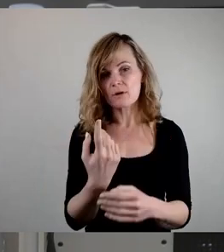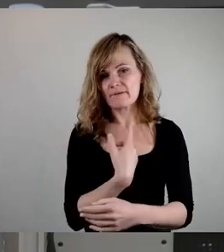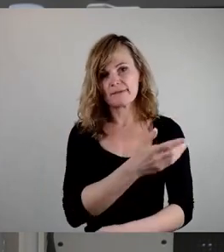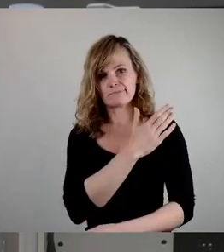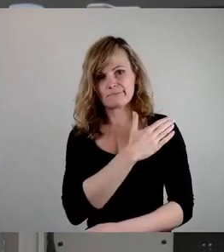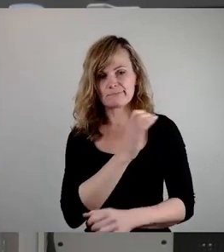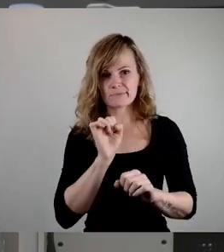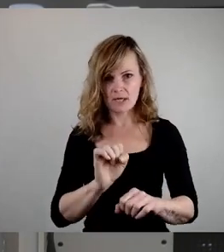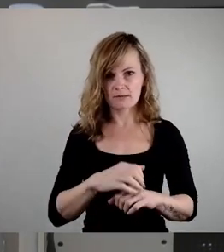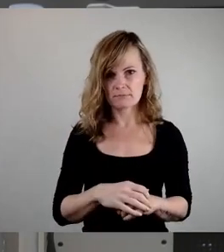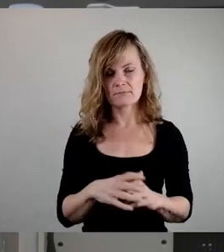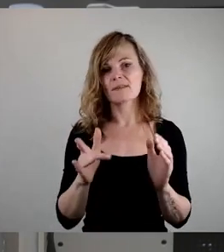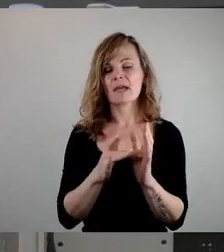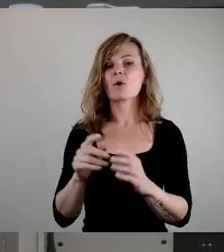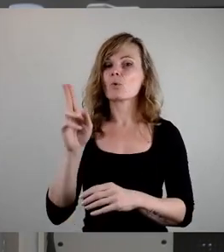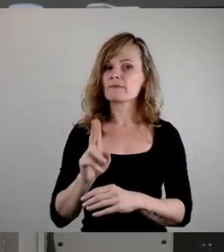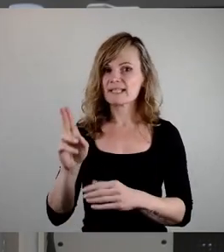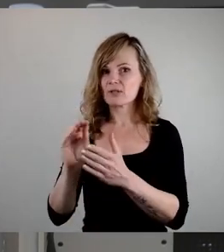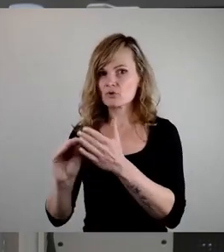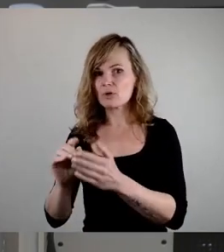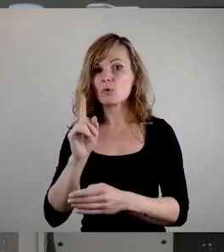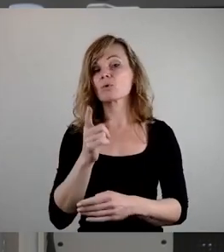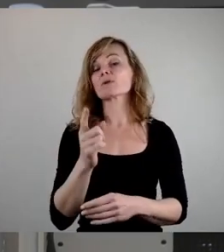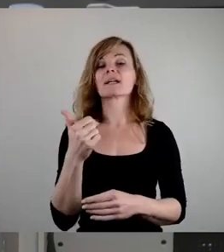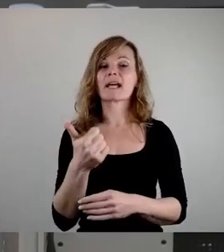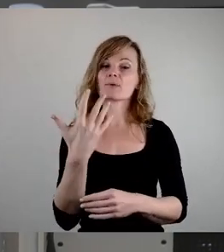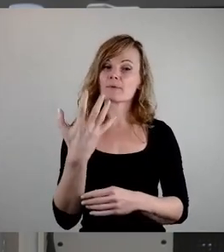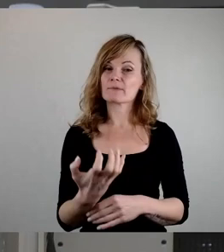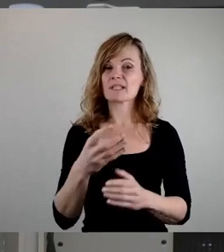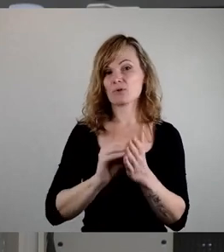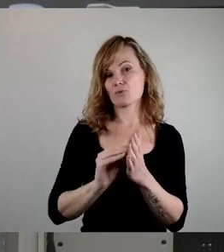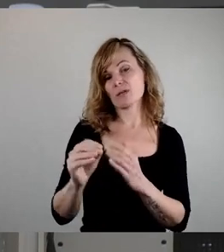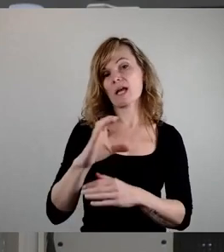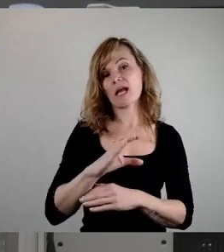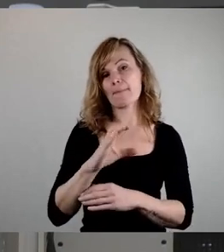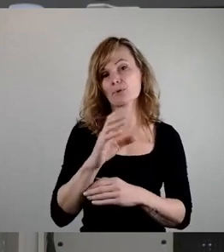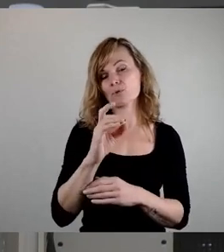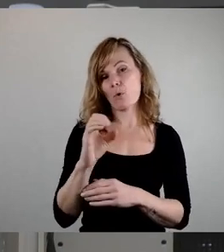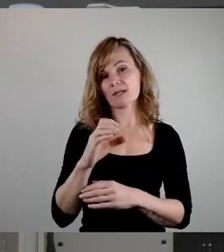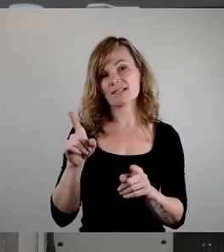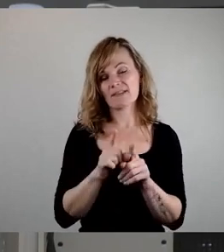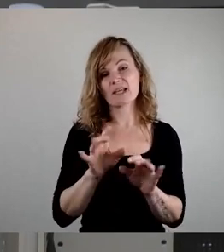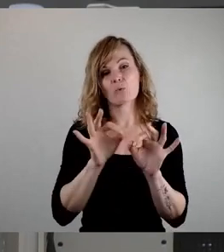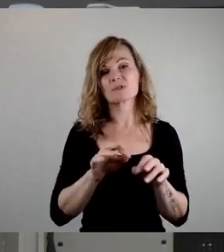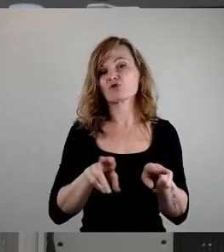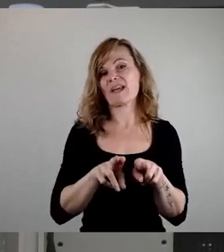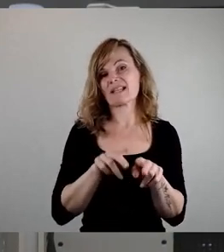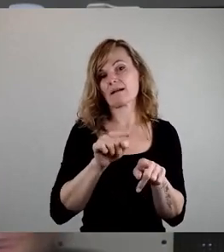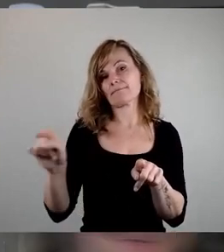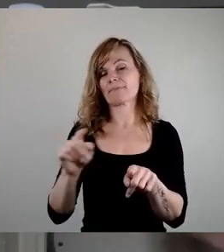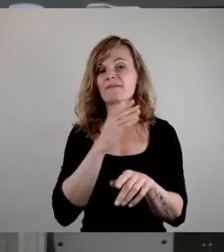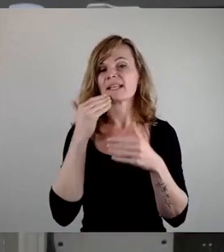Universitätsschule und der 151. Schule Campus Kurdes einfach gute Schwestern an die Seite stellen konnten. Vielen Dank.